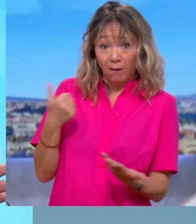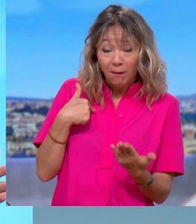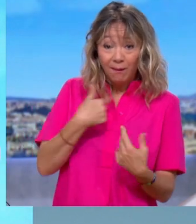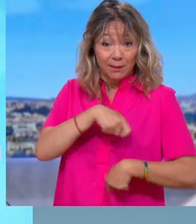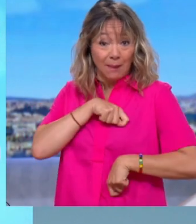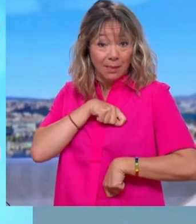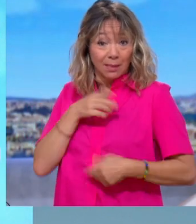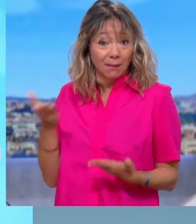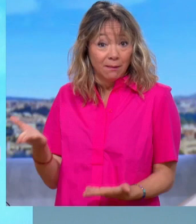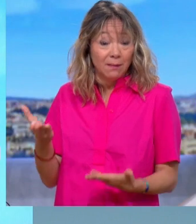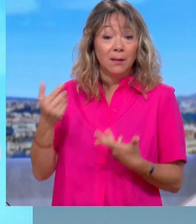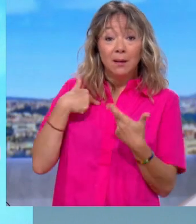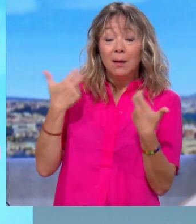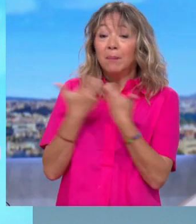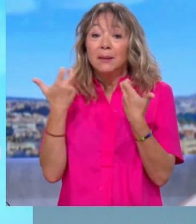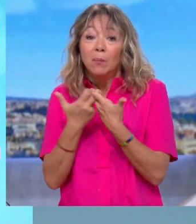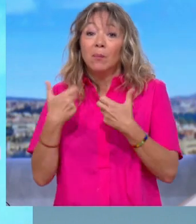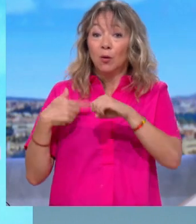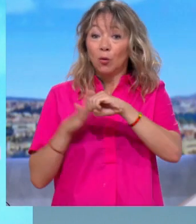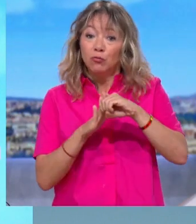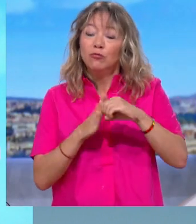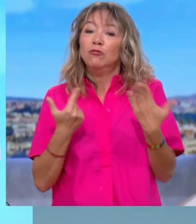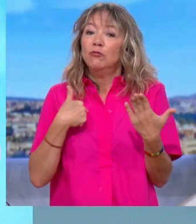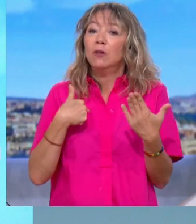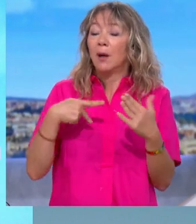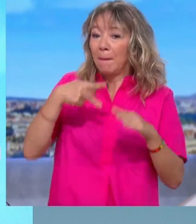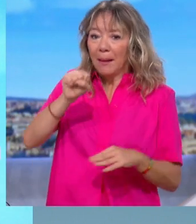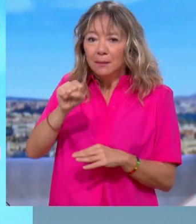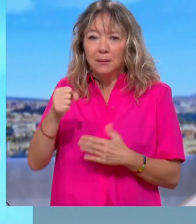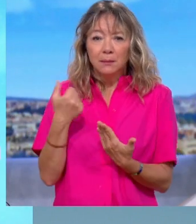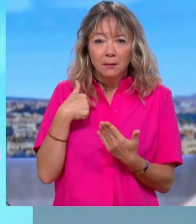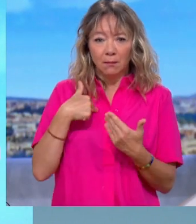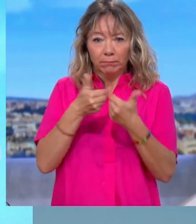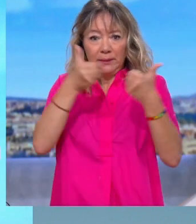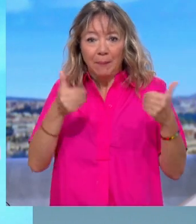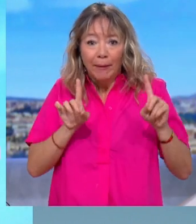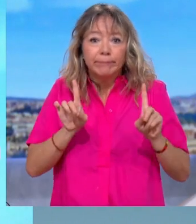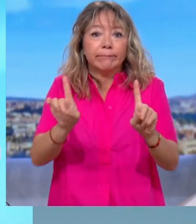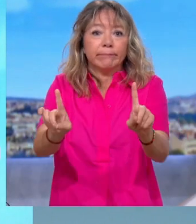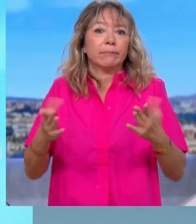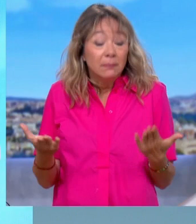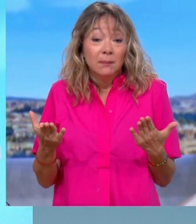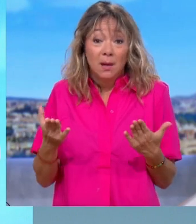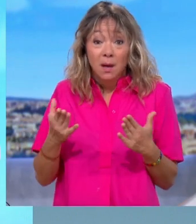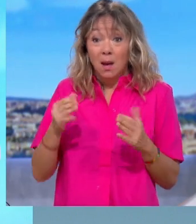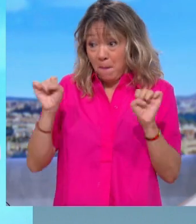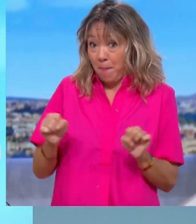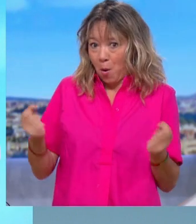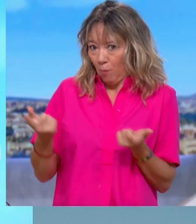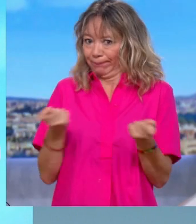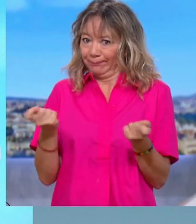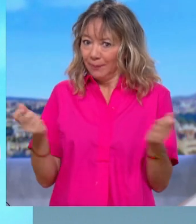la gauche radicale, le PSOE, les socialistes espagnols vont partir séparés aux élections européennes. Ça ne les empêchera pas de gouverner ensemble.